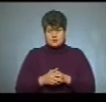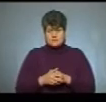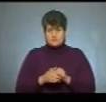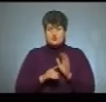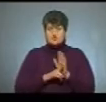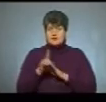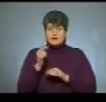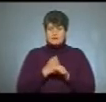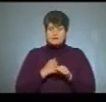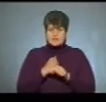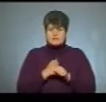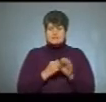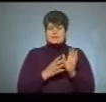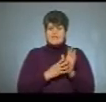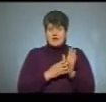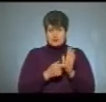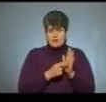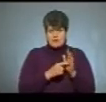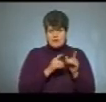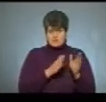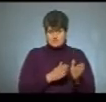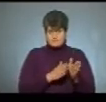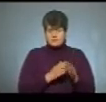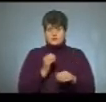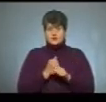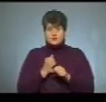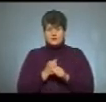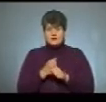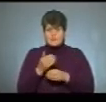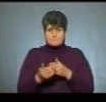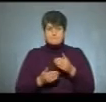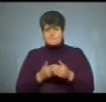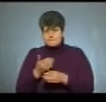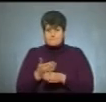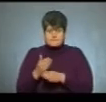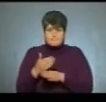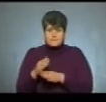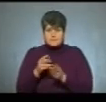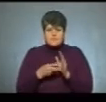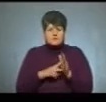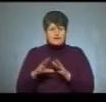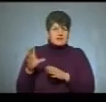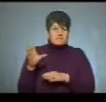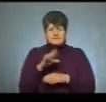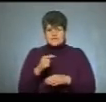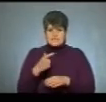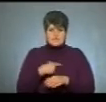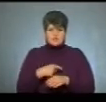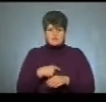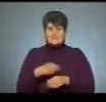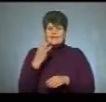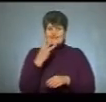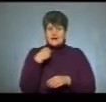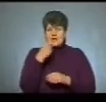починати працювати із 9 класу, працювати покроково, розпланувати все собі на три